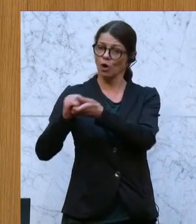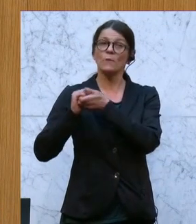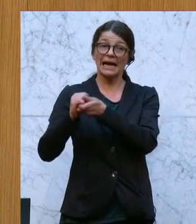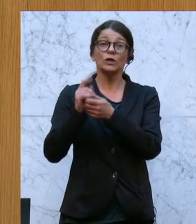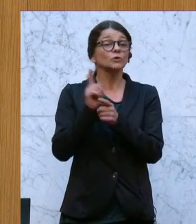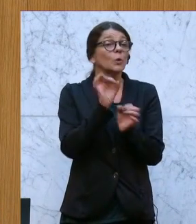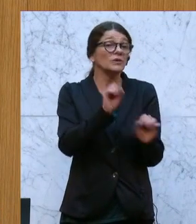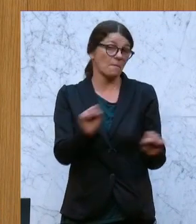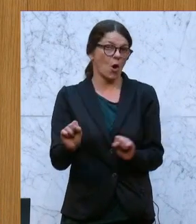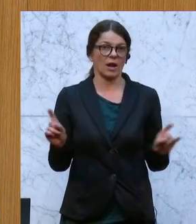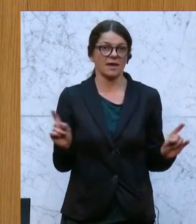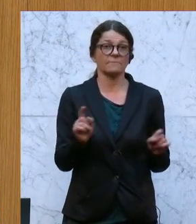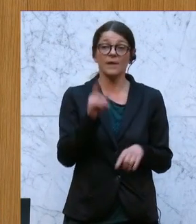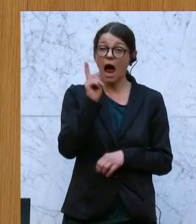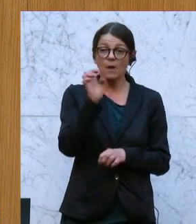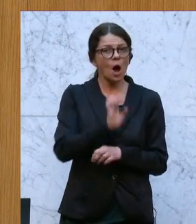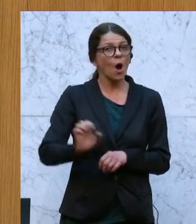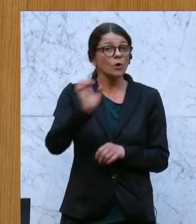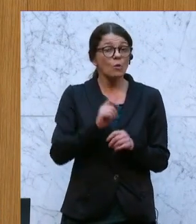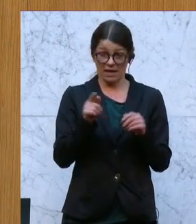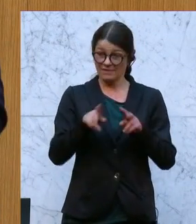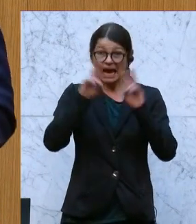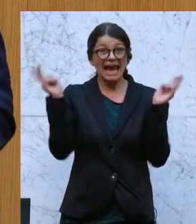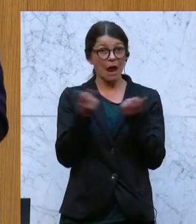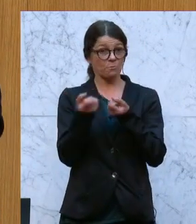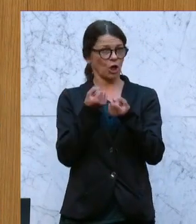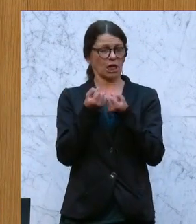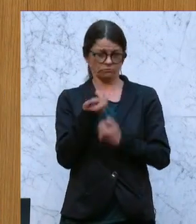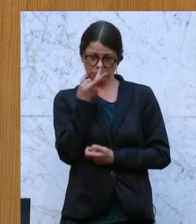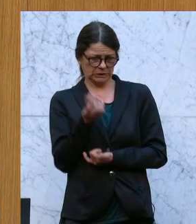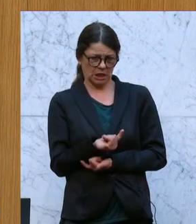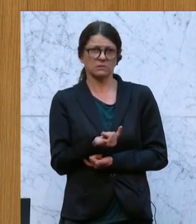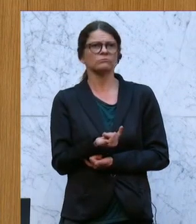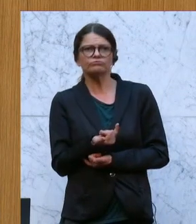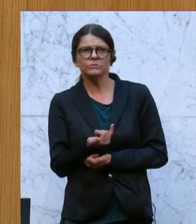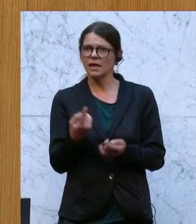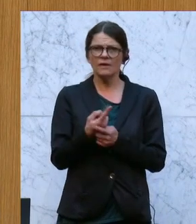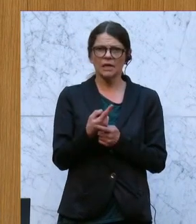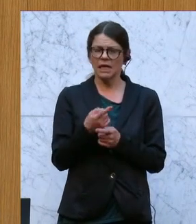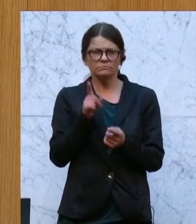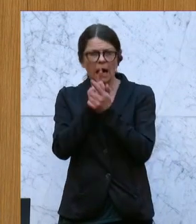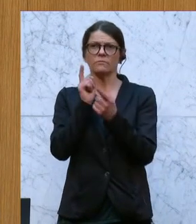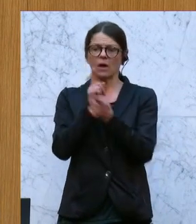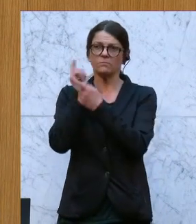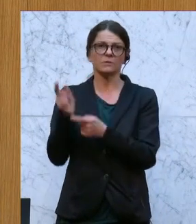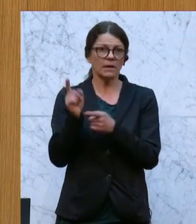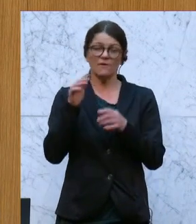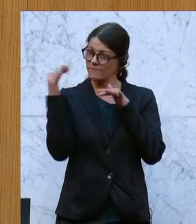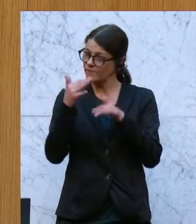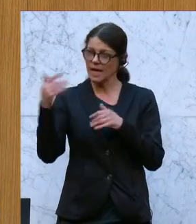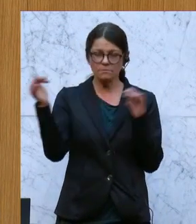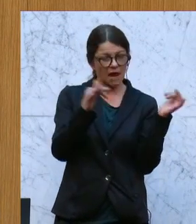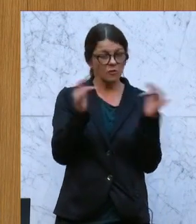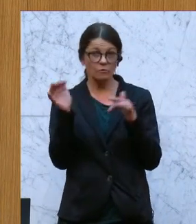gut es geht. Aber Europa findet sich in der geopolitischen Lage wieder in einem Feld der Konfrontation. Viele Akteure